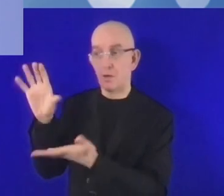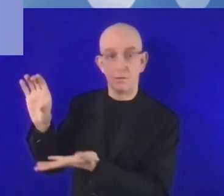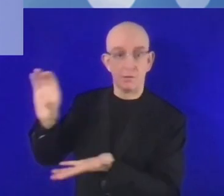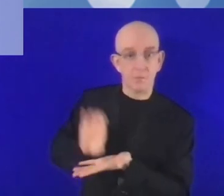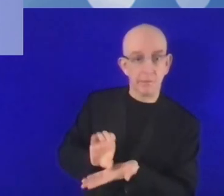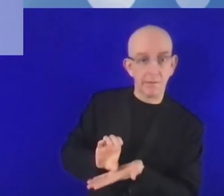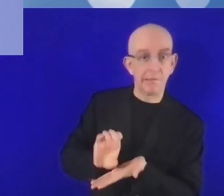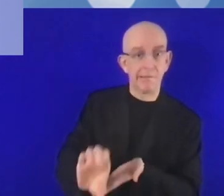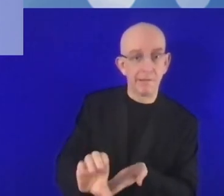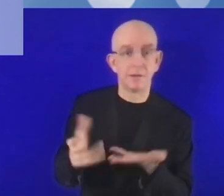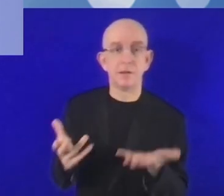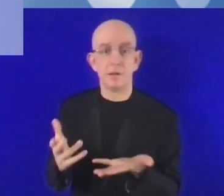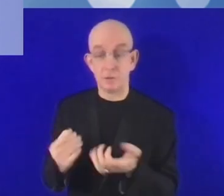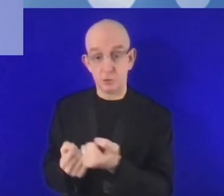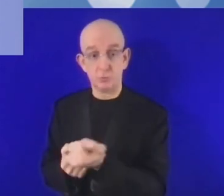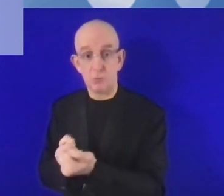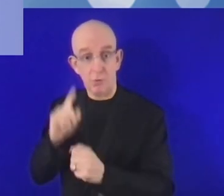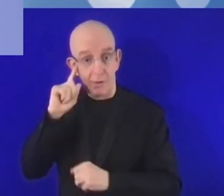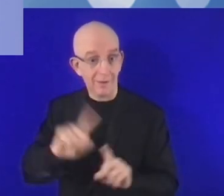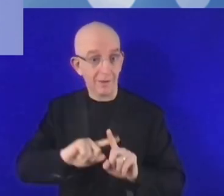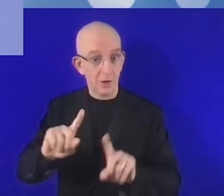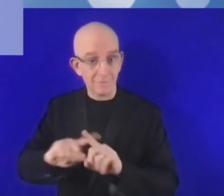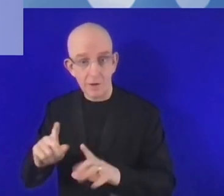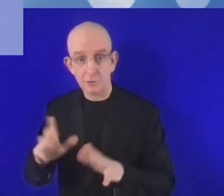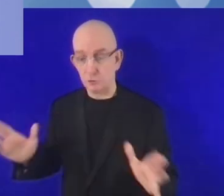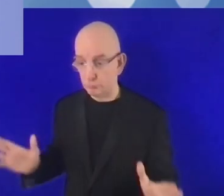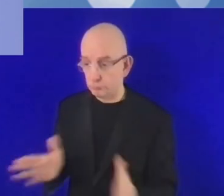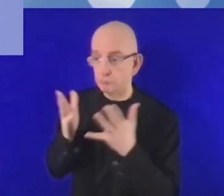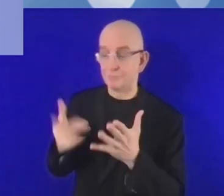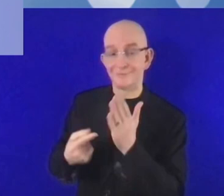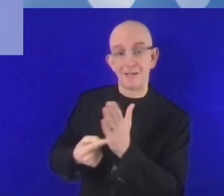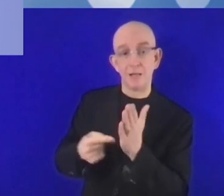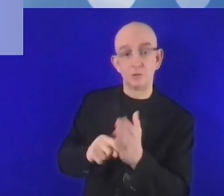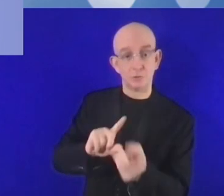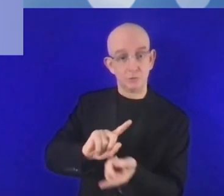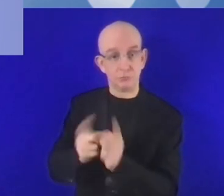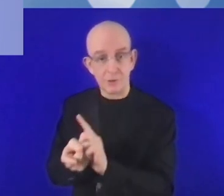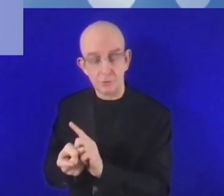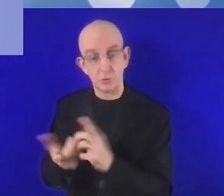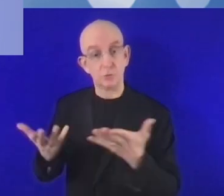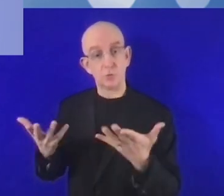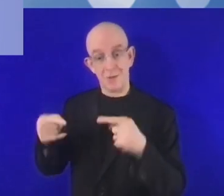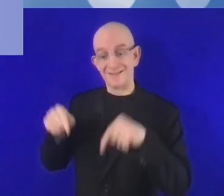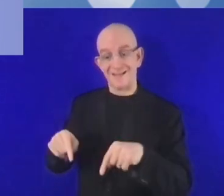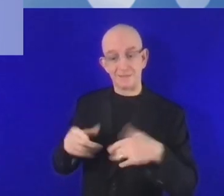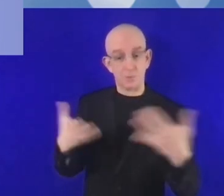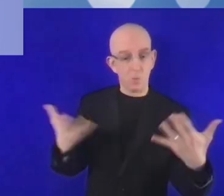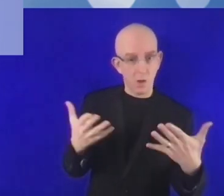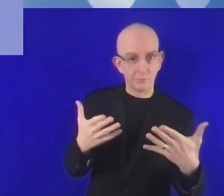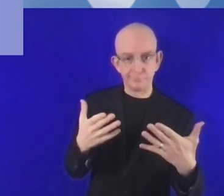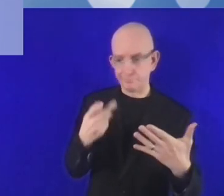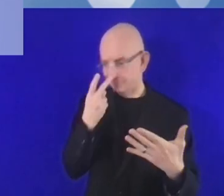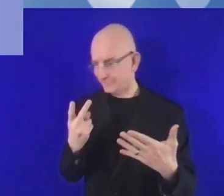الرقمانة والابتكارية. فنحن يجب أن نحاول أن تغلب على هذه